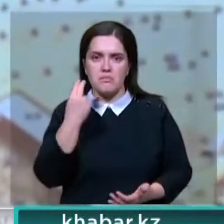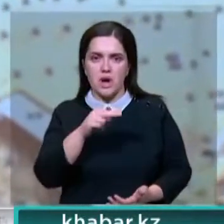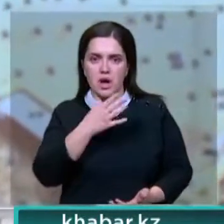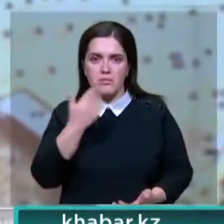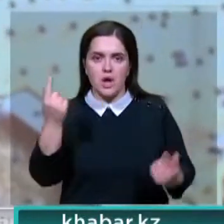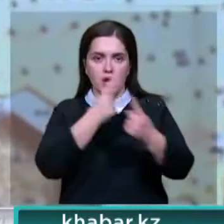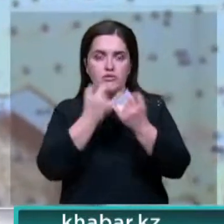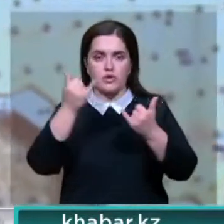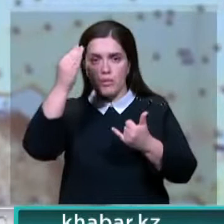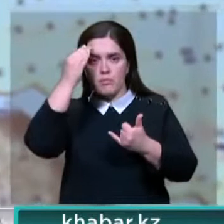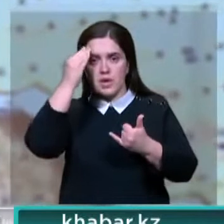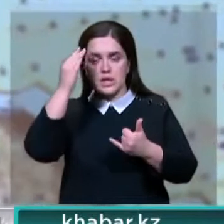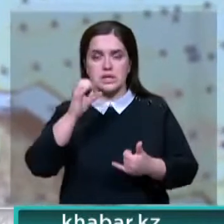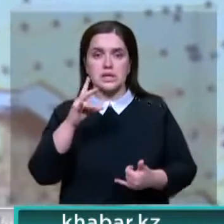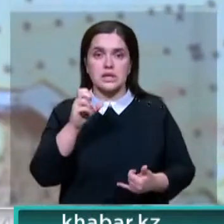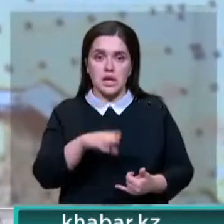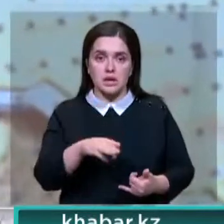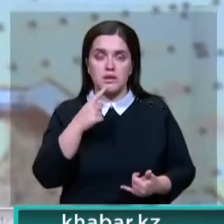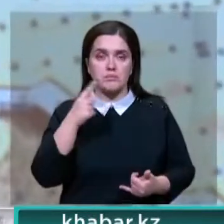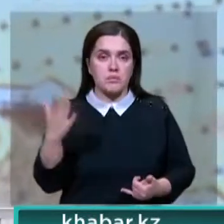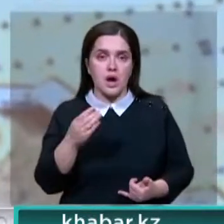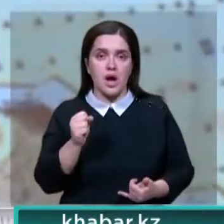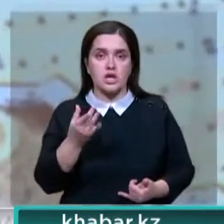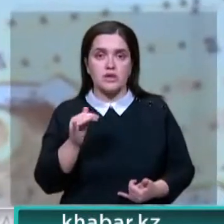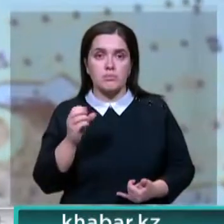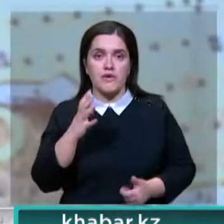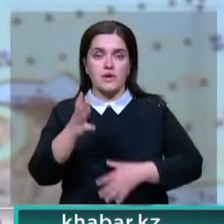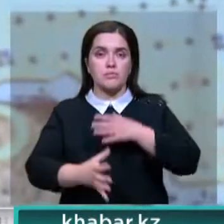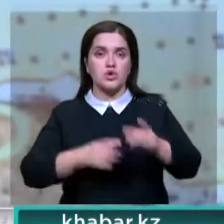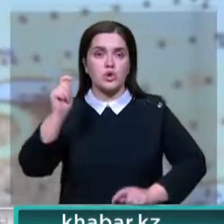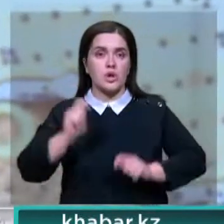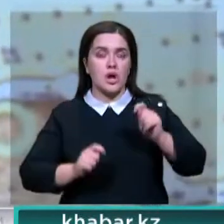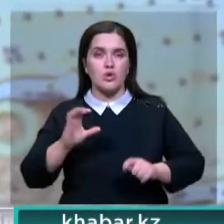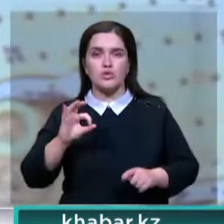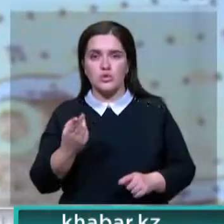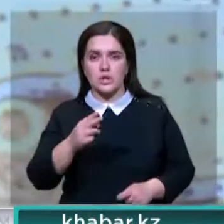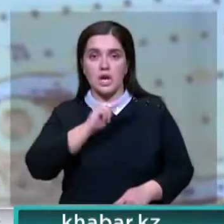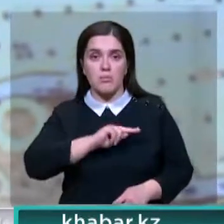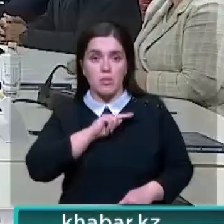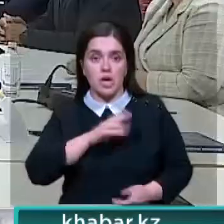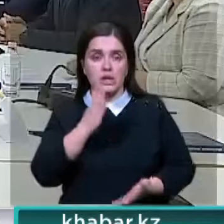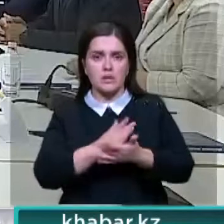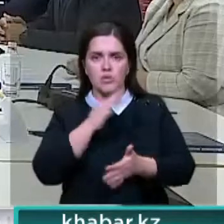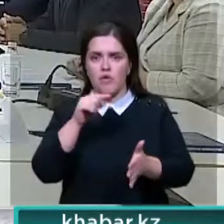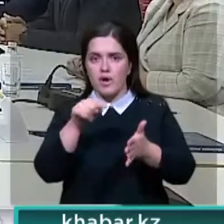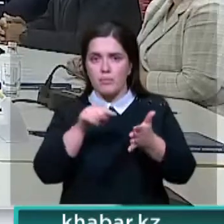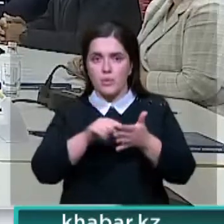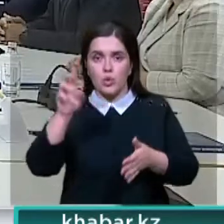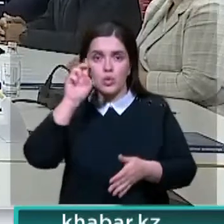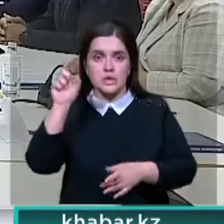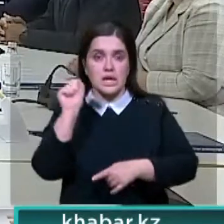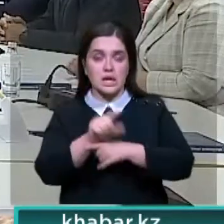озвучил сегодня свое мнение спикер Сената Маулина Шимбаев на Международном конгрессе социологов. По его словам, есть много вопросов по